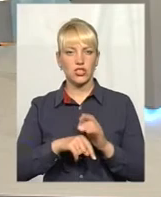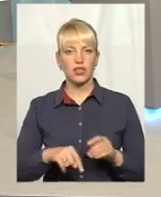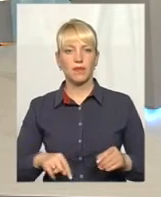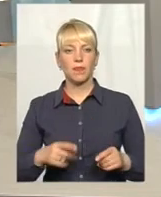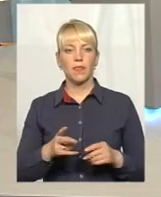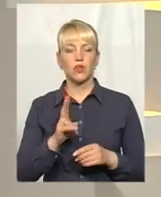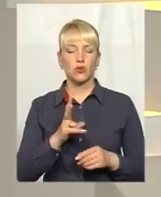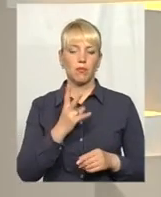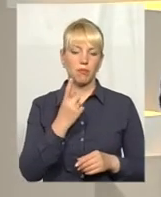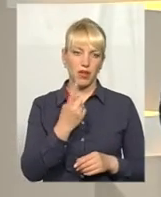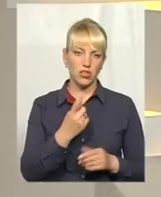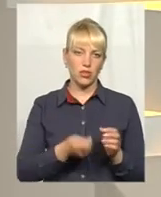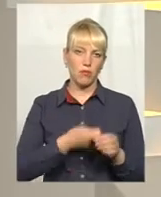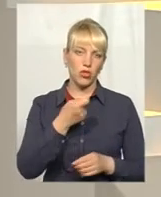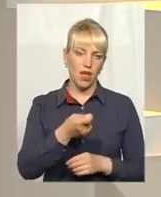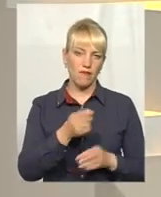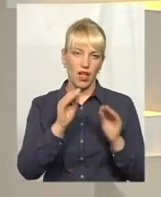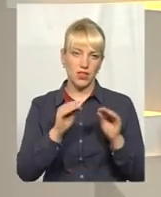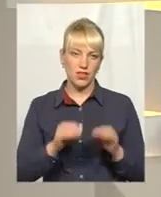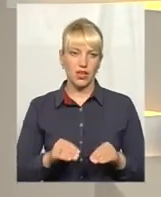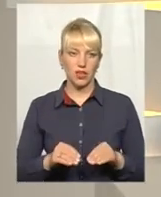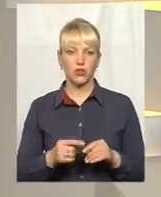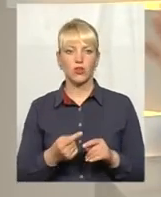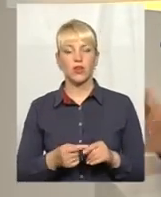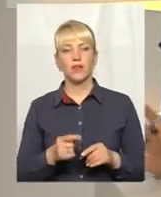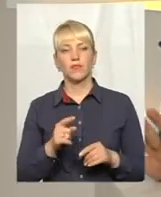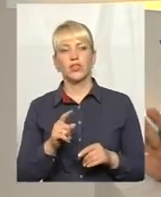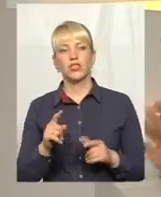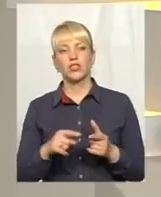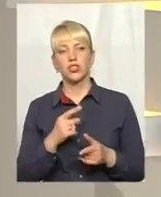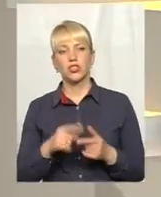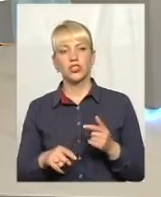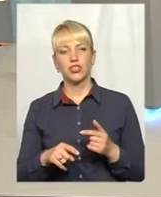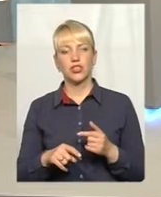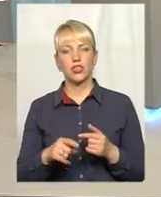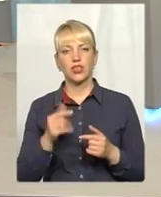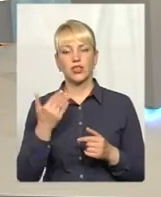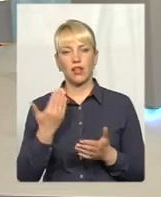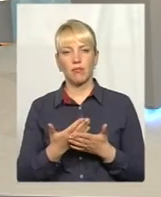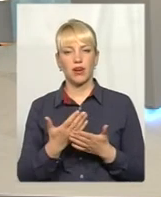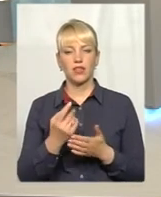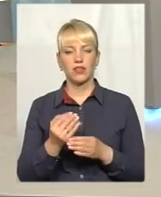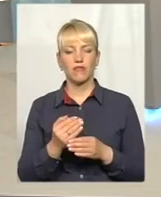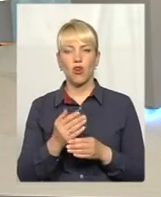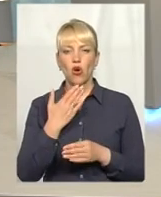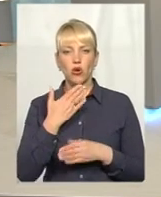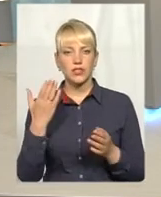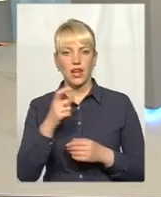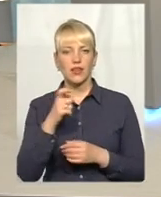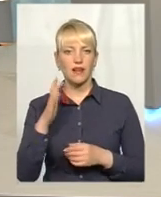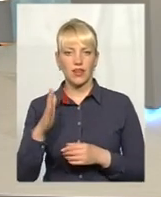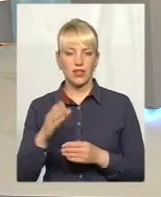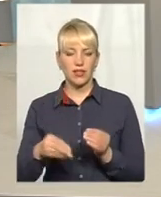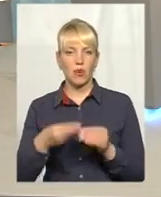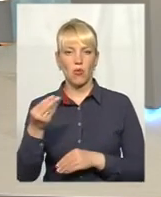першим подав анкету в перших рядах, в першій десятці, чи ти в останні хвилини подав анкету, зареєструвався